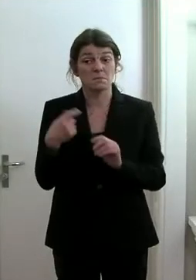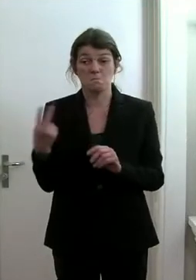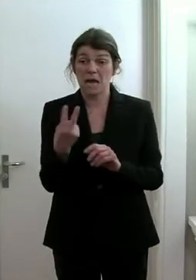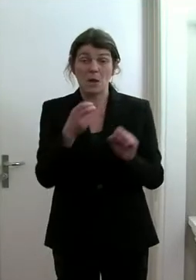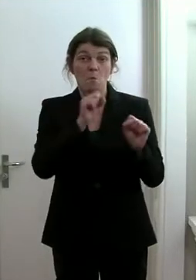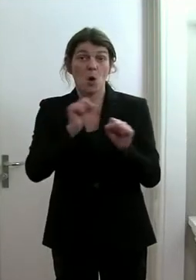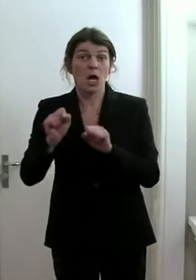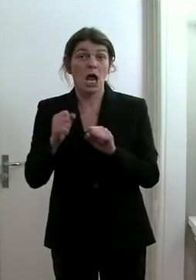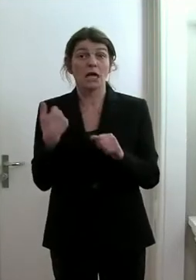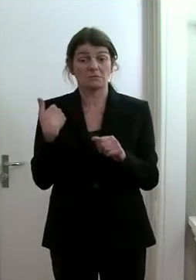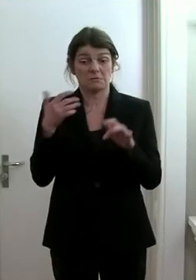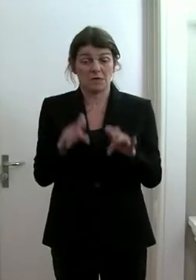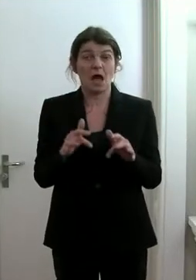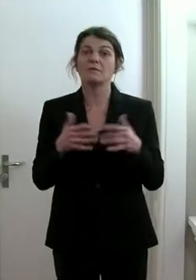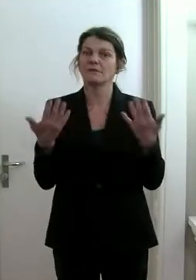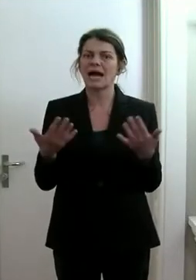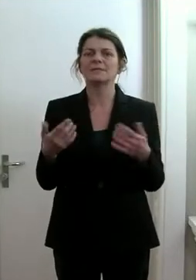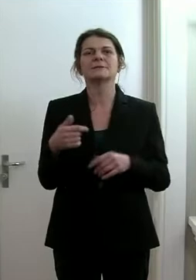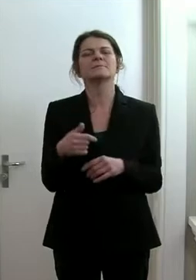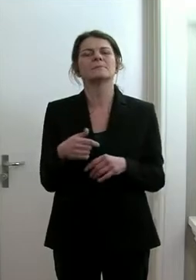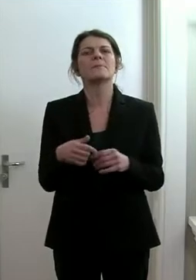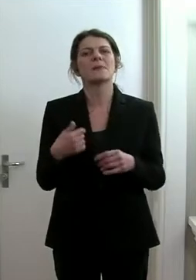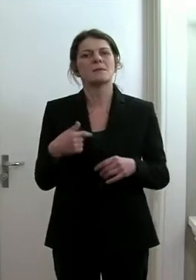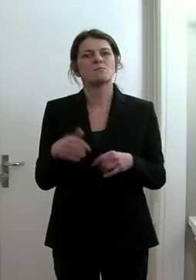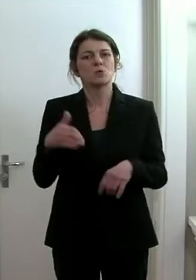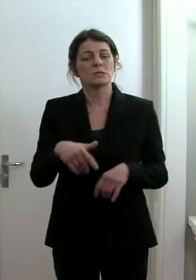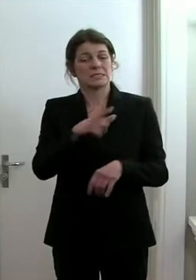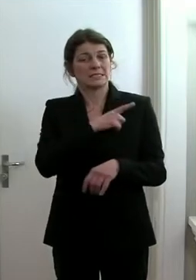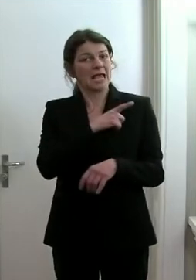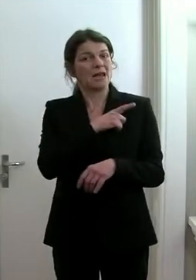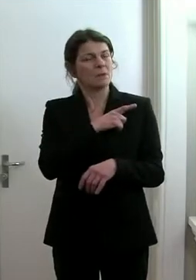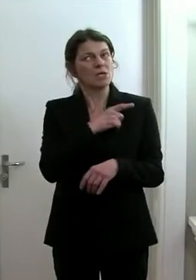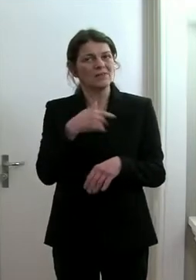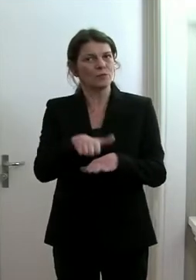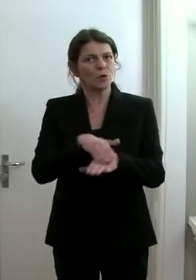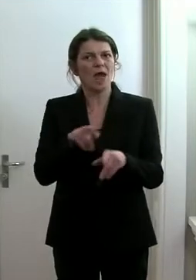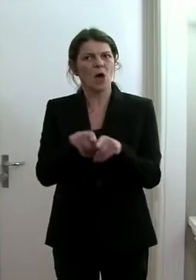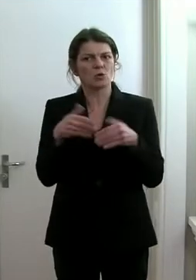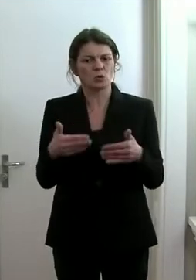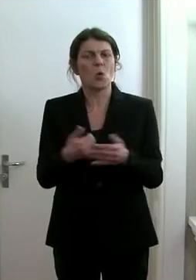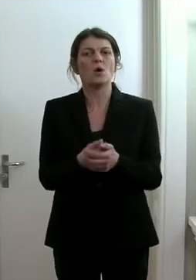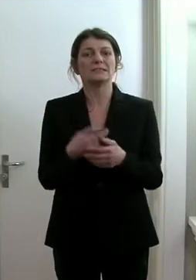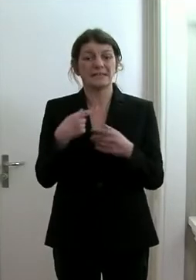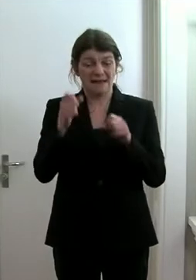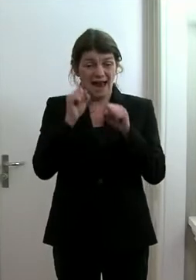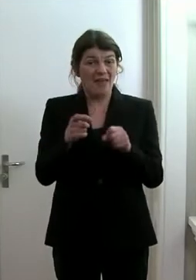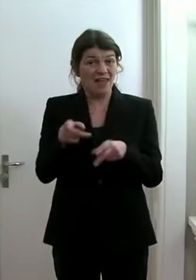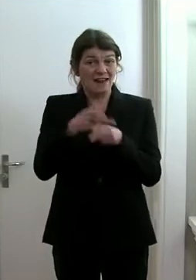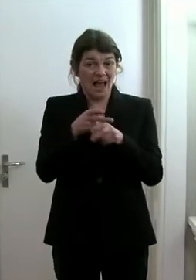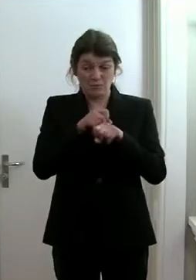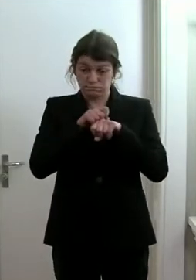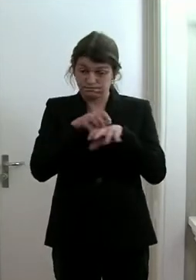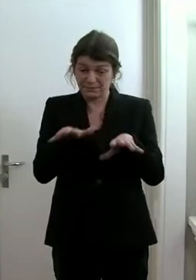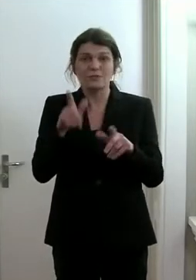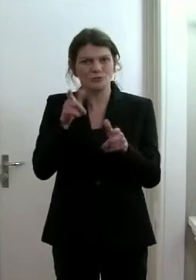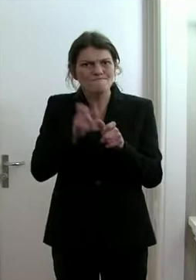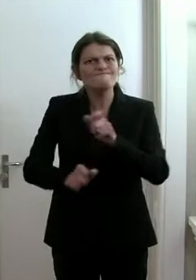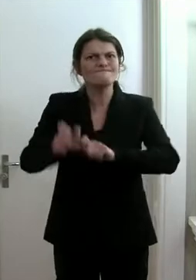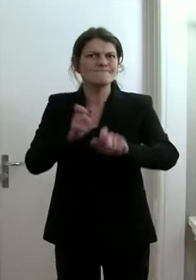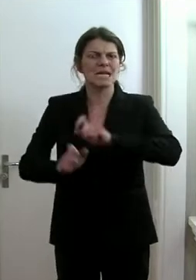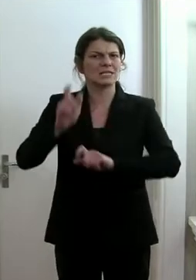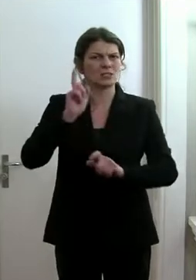Möglichkeiten ergreift, ist eben, dass man der Ansicht ist, dass man die Ausbreitung der Krankheit bekämpfen soll.